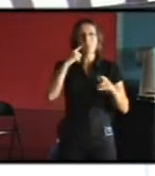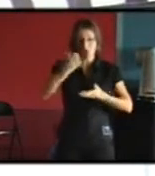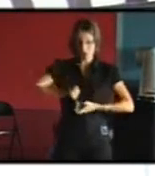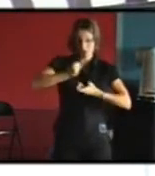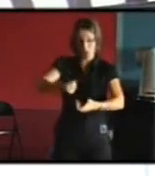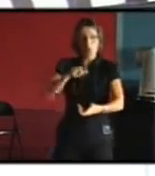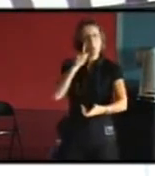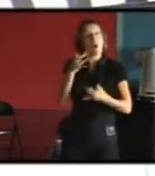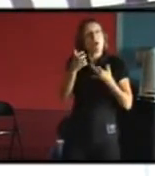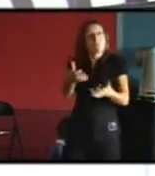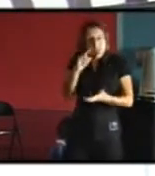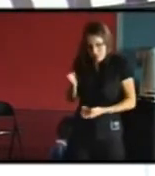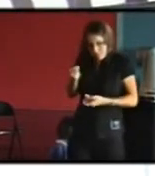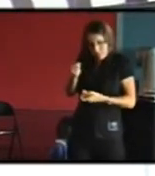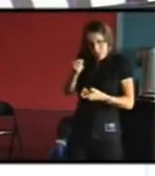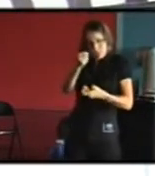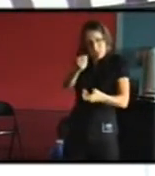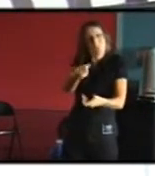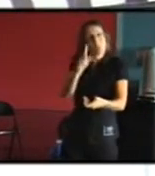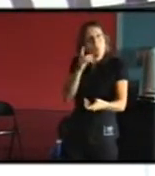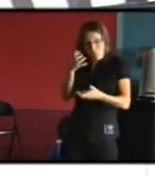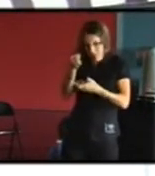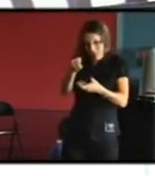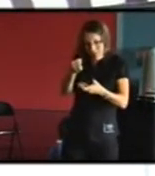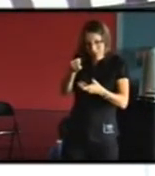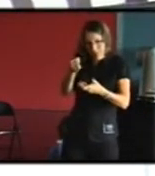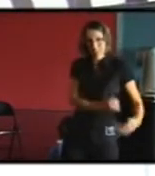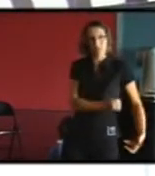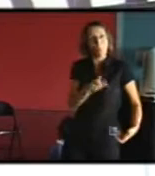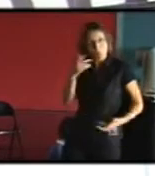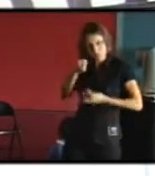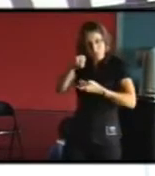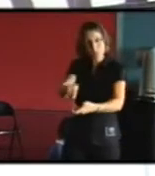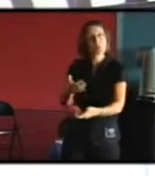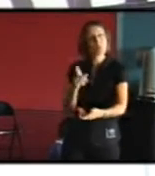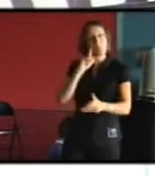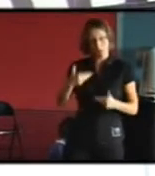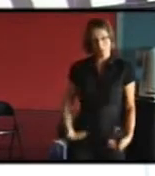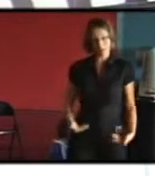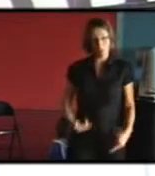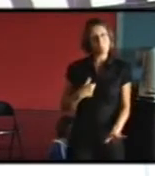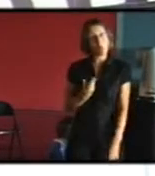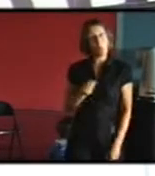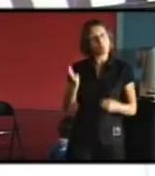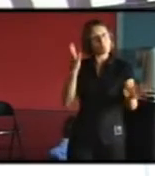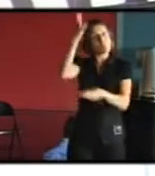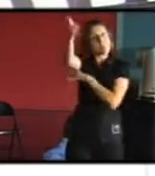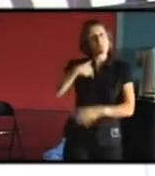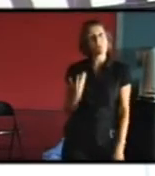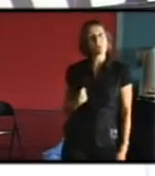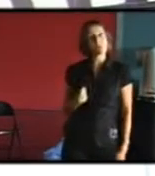transmettre pourquoi j'ai envie de m'attacher à ce patrimoine c'est parce que j'ai peur du présent c'est parce que j'ai peur de l'avenir